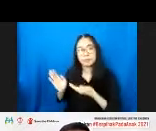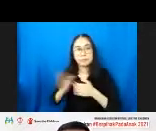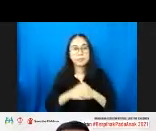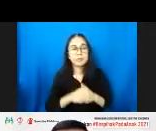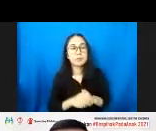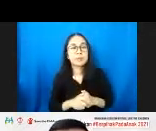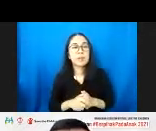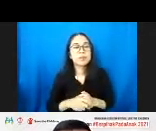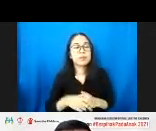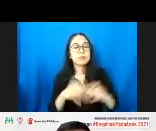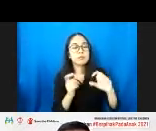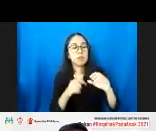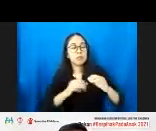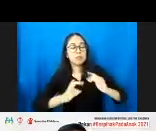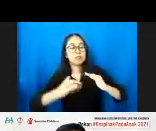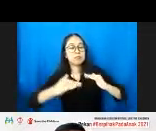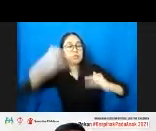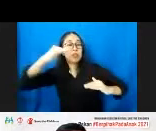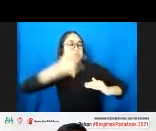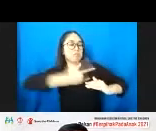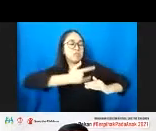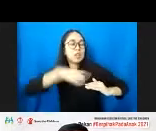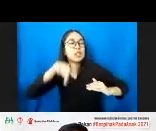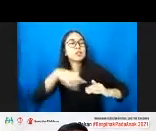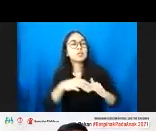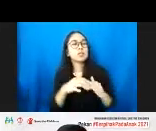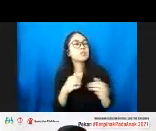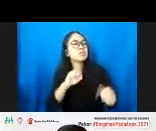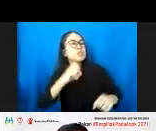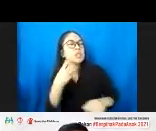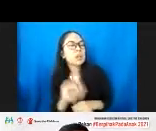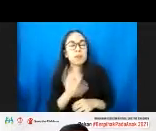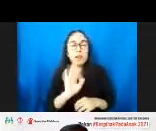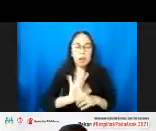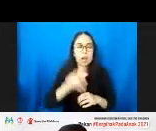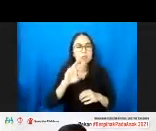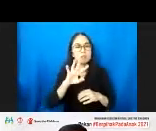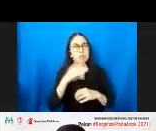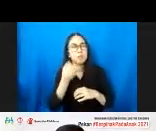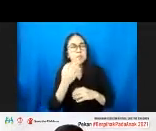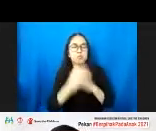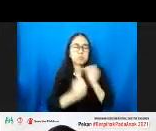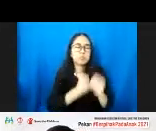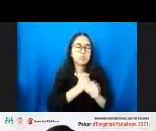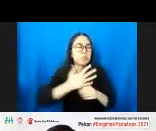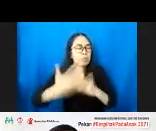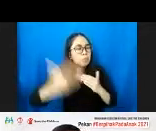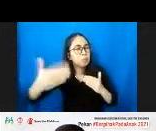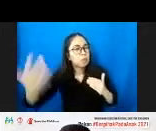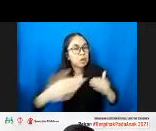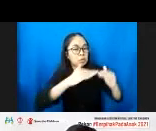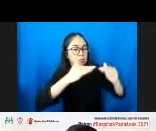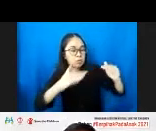tidak gampang, berpuluh tahun kita mencoba, hasilnya sudah mulai menurun, tapi dari 2013 ke